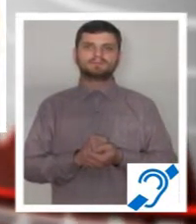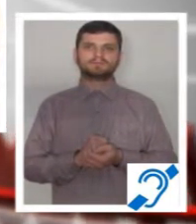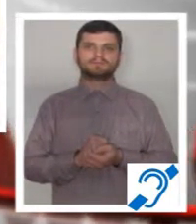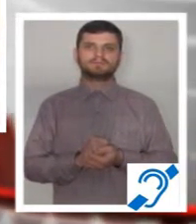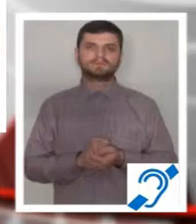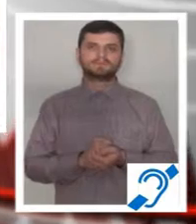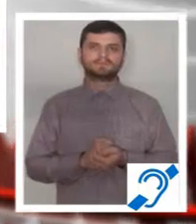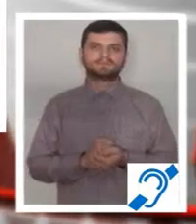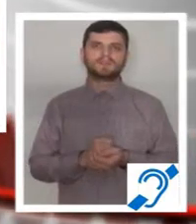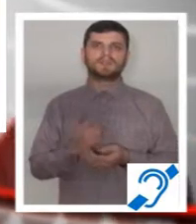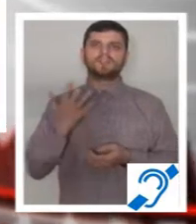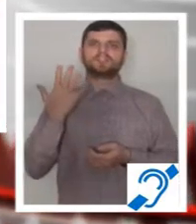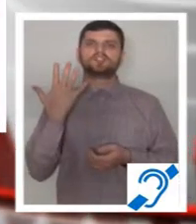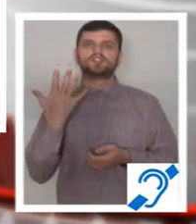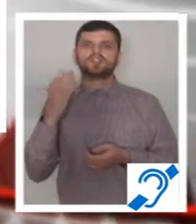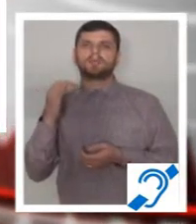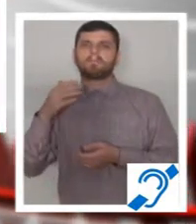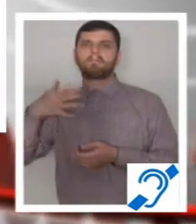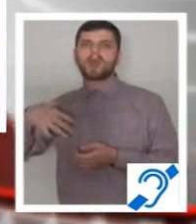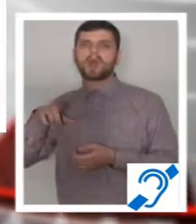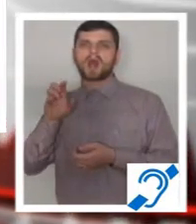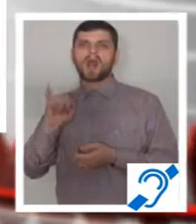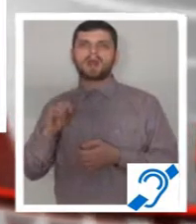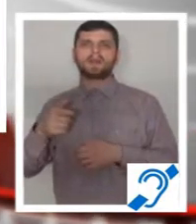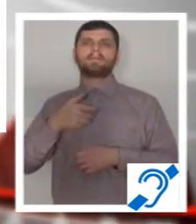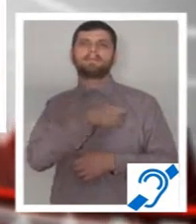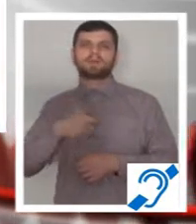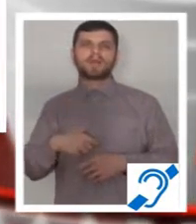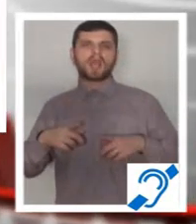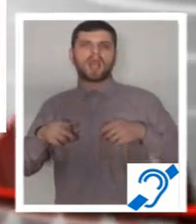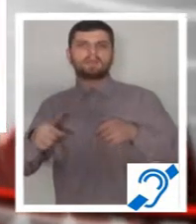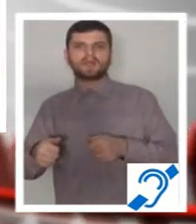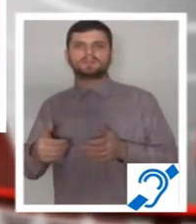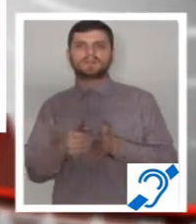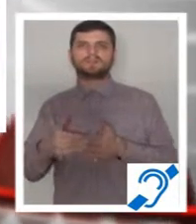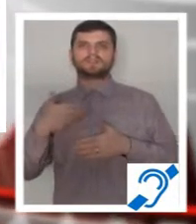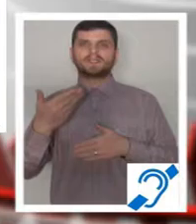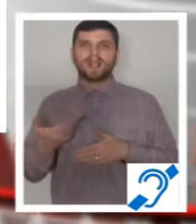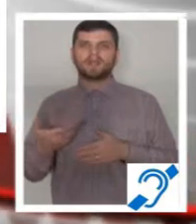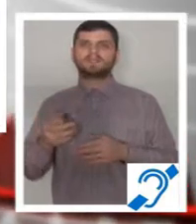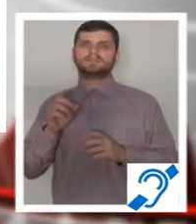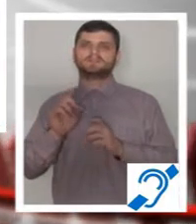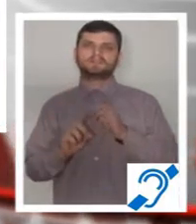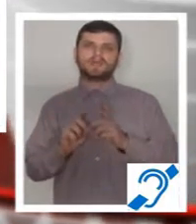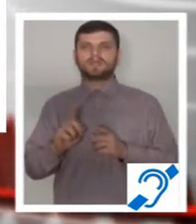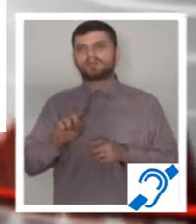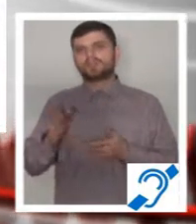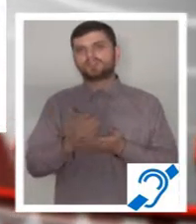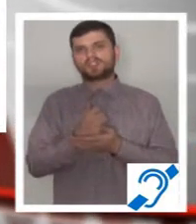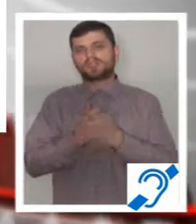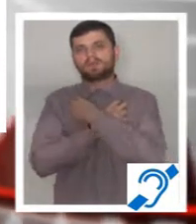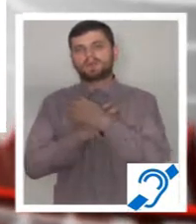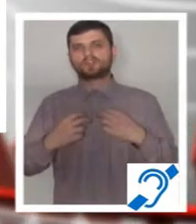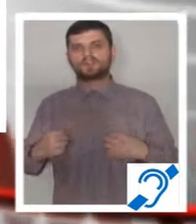Este vorba despre 5 milioane de lei pe care primăria i plătit și pe care va trebui să-i dea înapoi dacă nu câștigă procesul pe care îl va intenta firmei. Ca să câștige